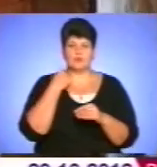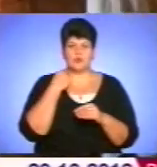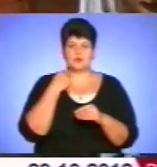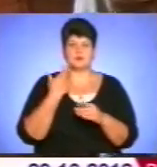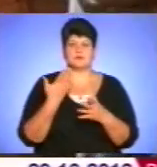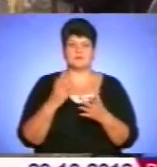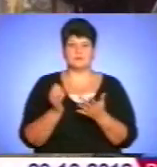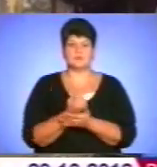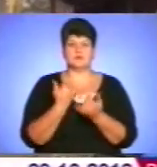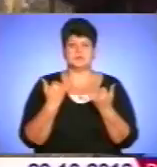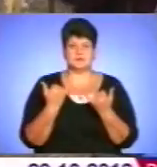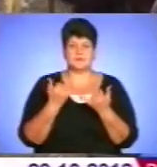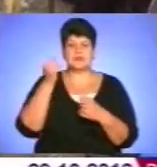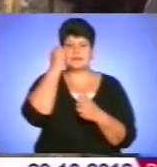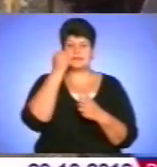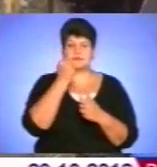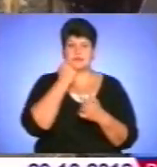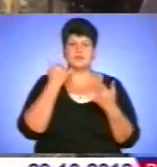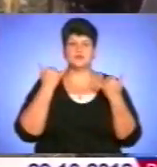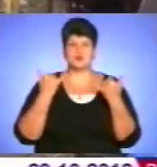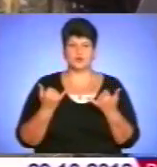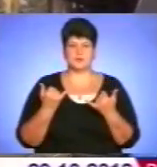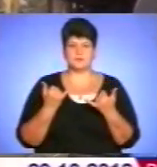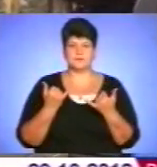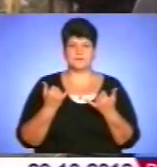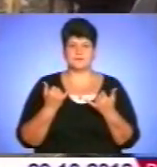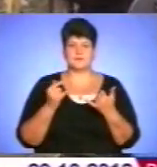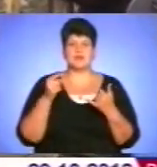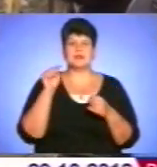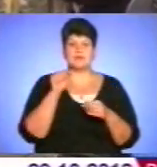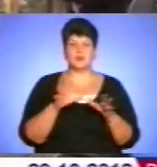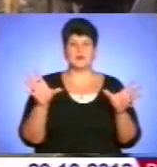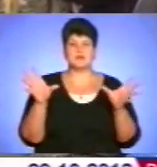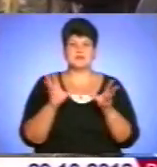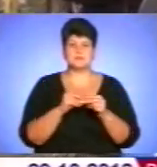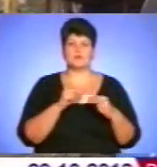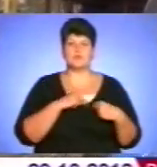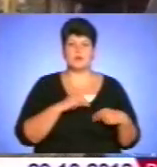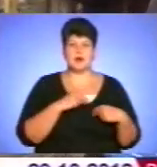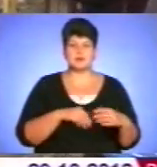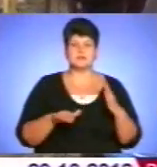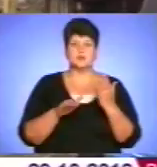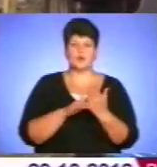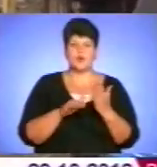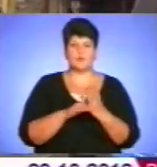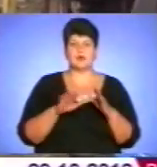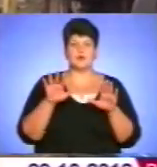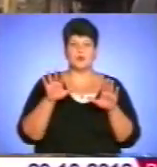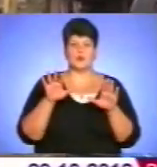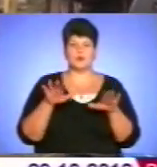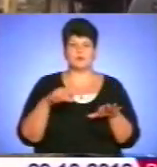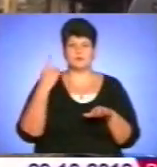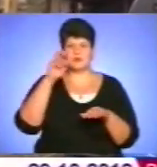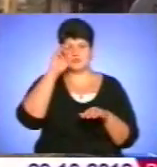зараз. Завдяки сьогодні співпраці і допомоги голови обласної державної